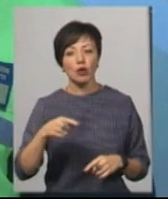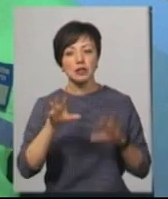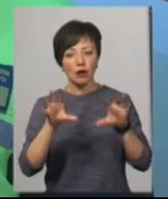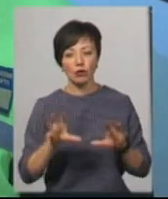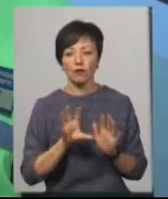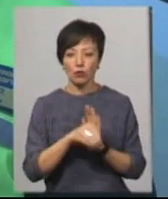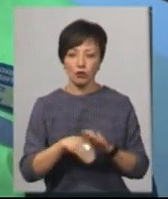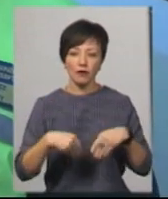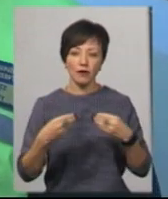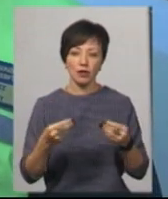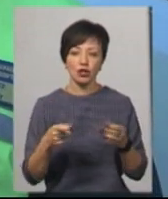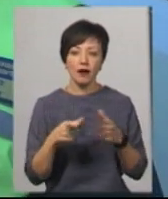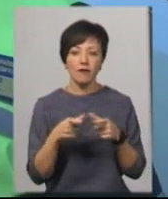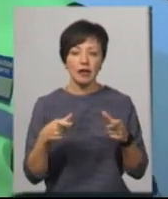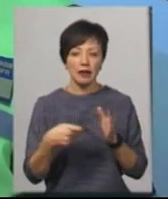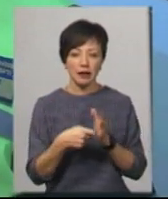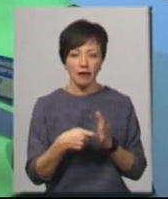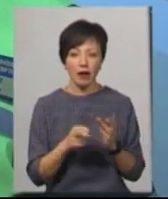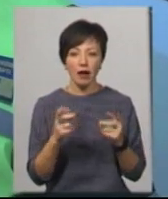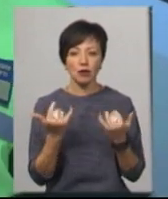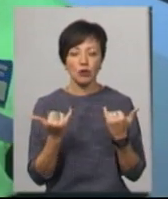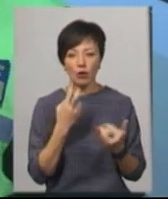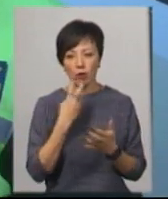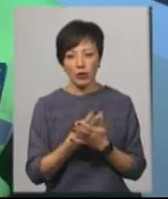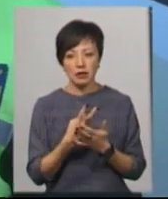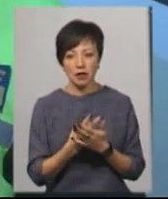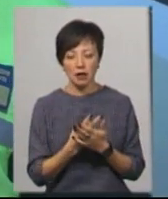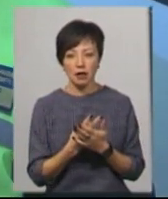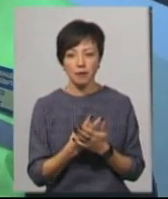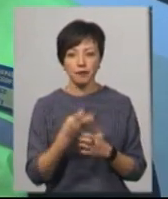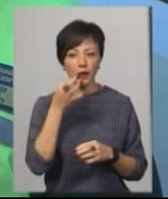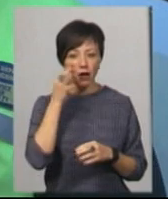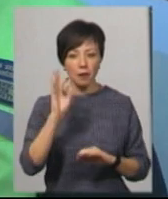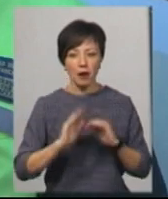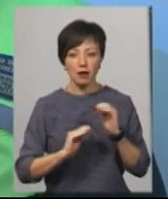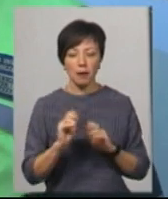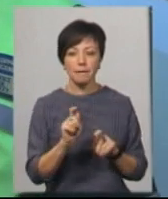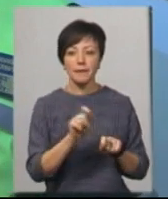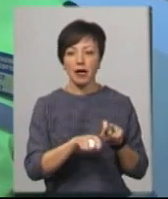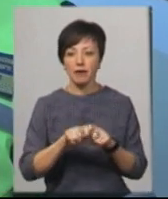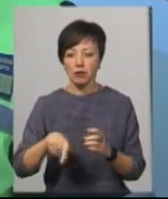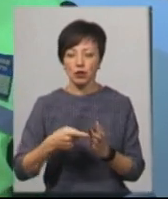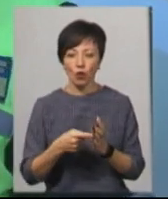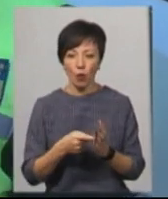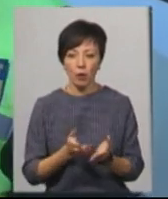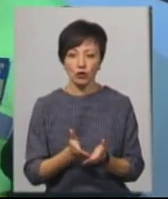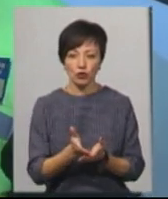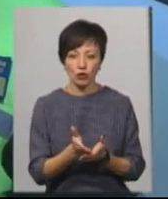і видача квитків. Як показала нам сьогодні практика стосовно перевірки міського маршруту,